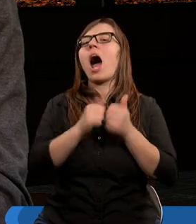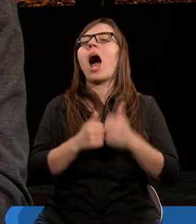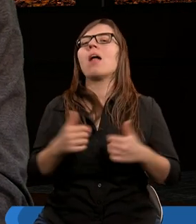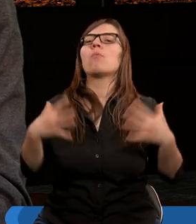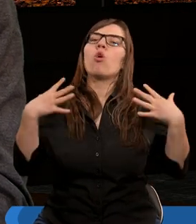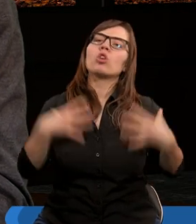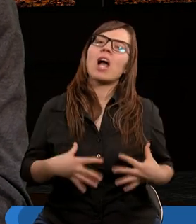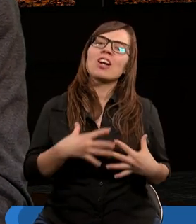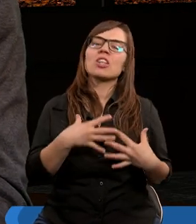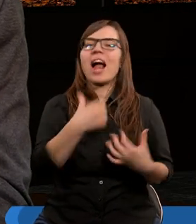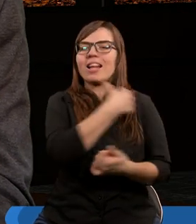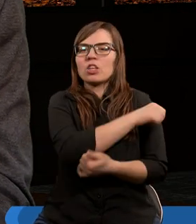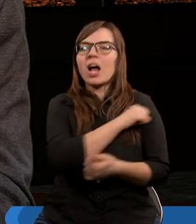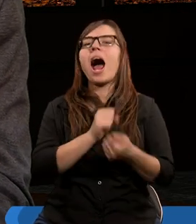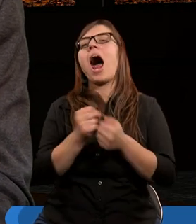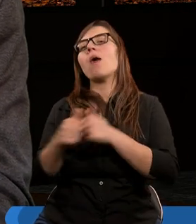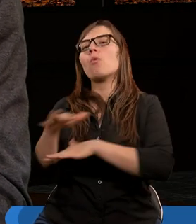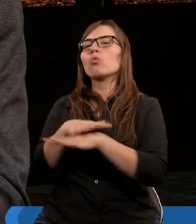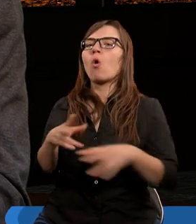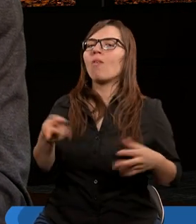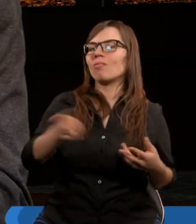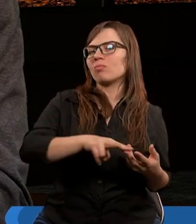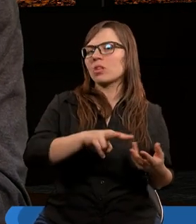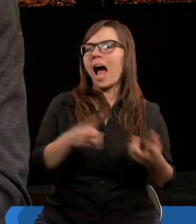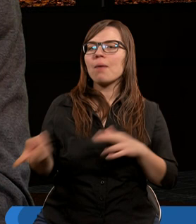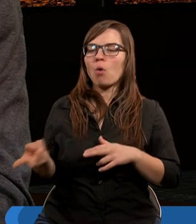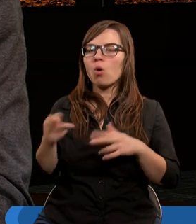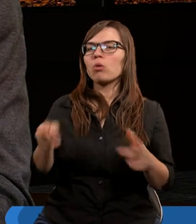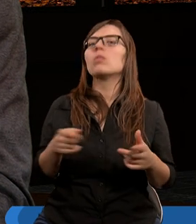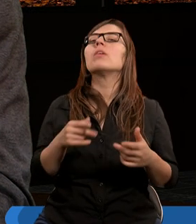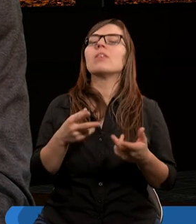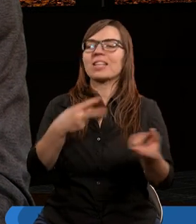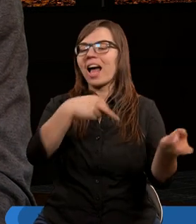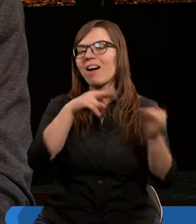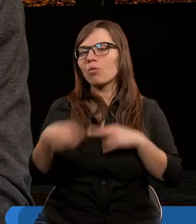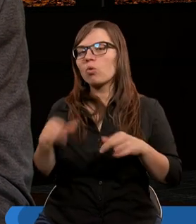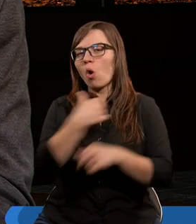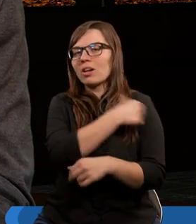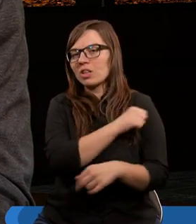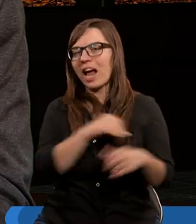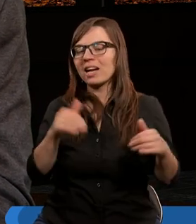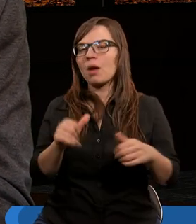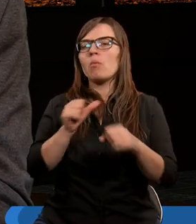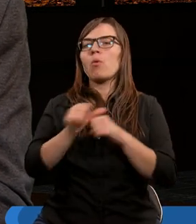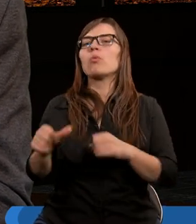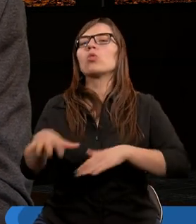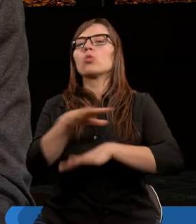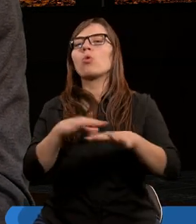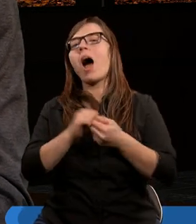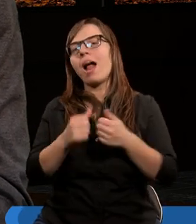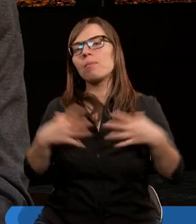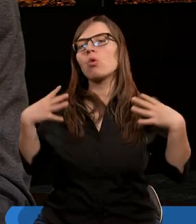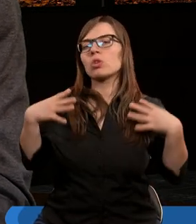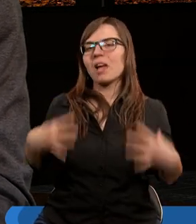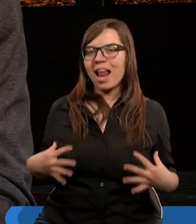albo cielesnym chrześcijaninem, bo nawet nie mówimy o innych, tylko mówimy o chrześcijanach, nawróconych, którzy mogą być duchowi,